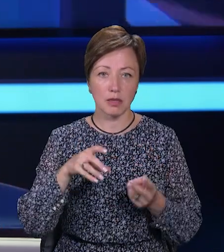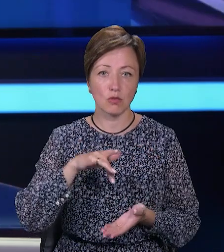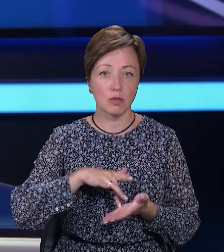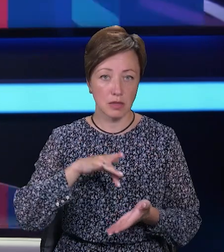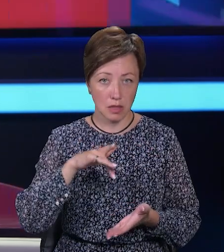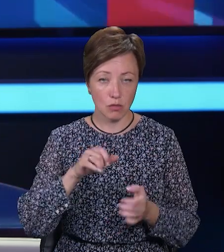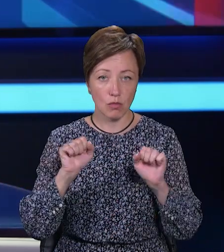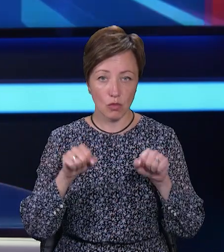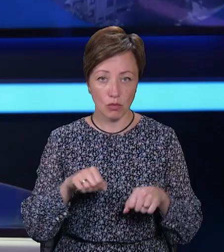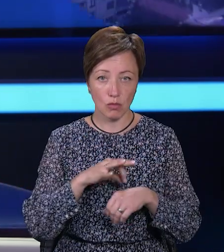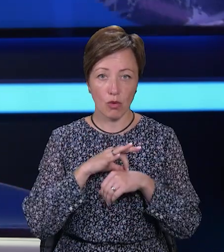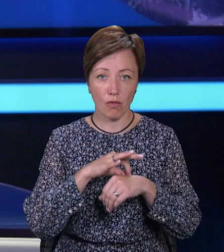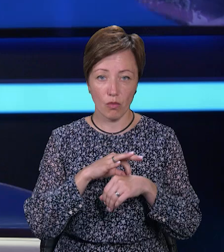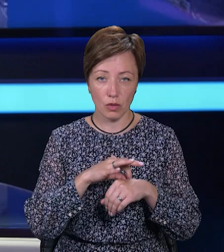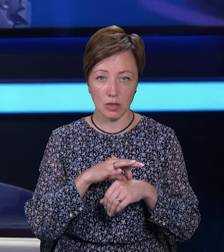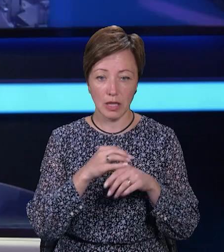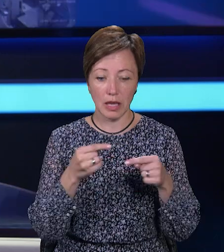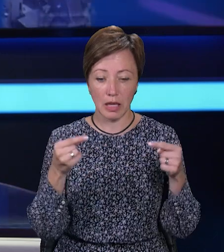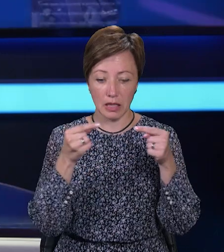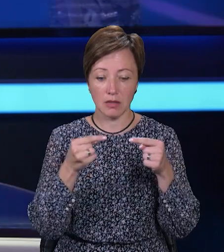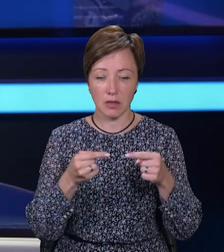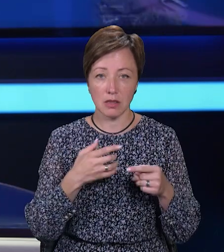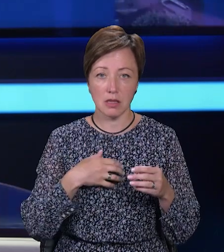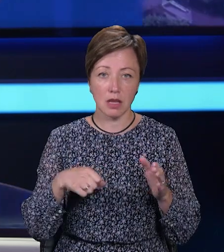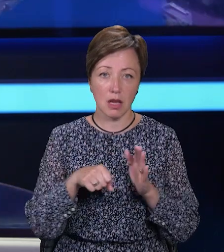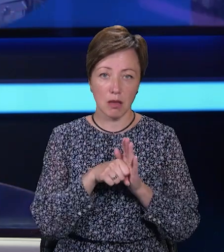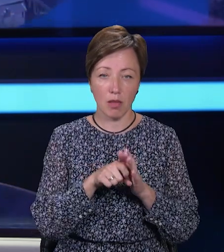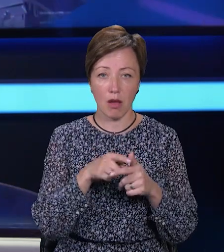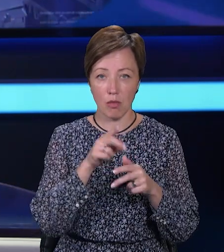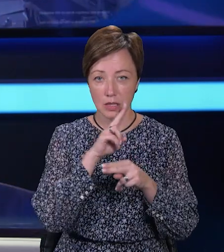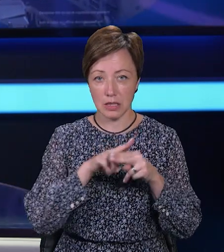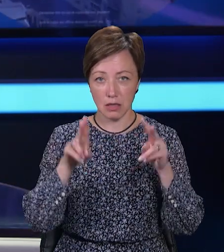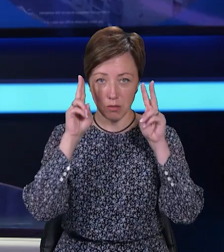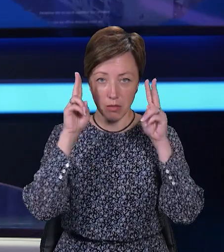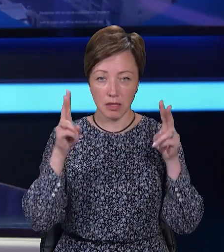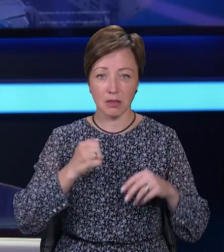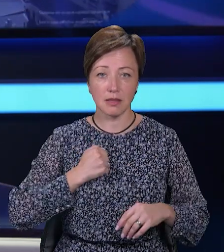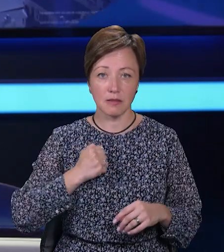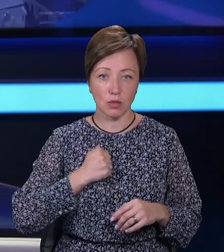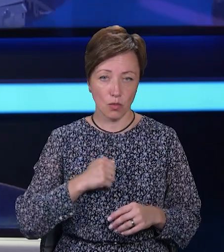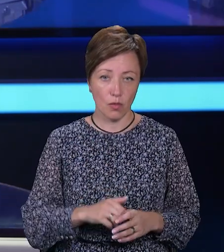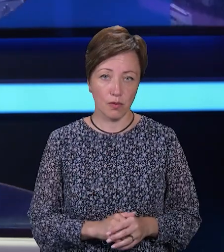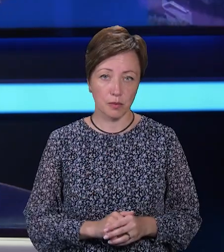центрі зможуть проводити ідентифікацію загиблих або зниклих безвісти військових.